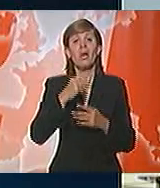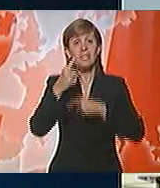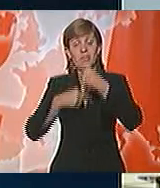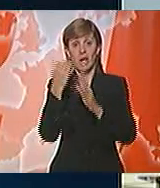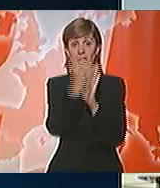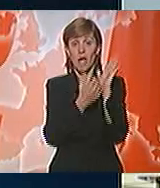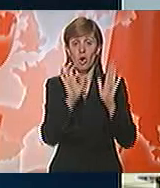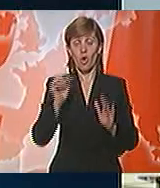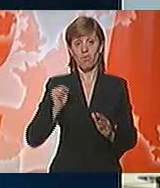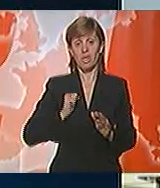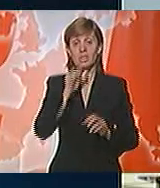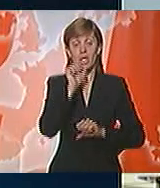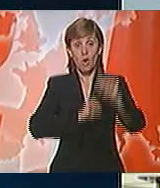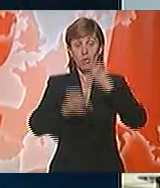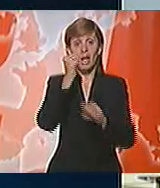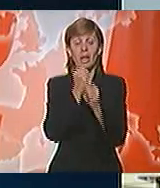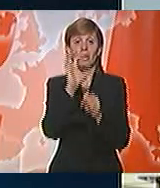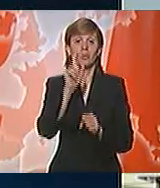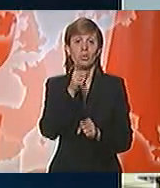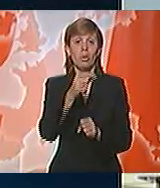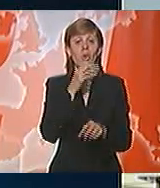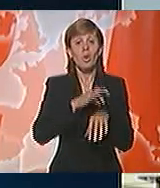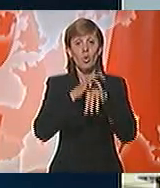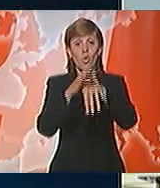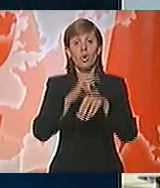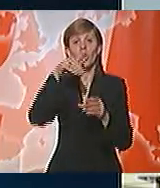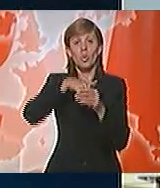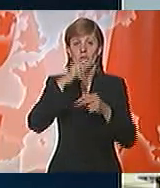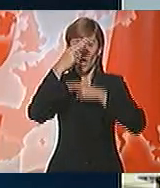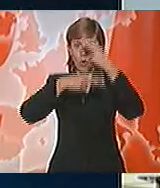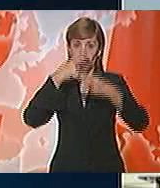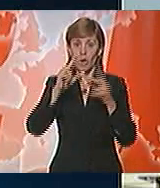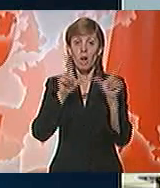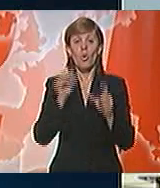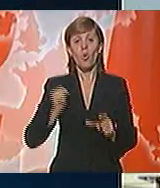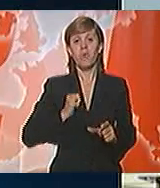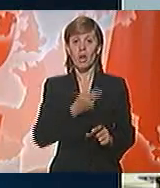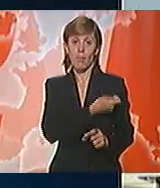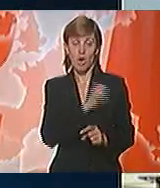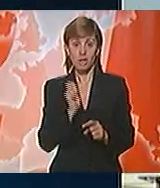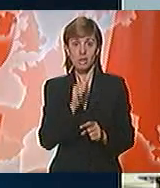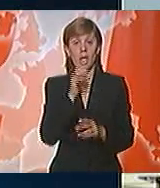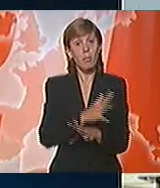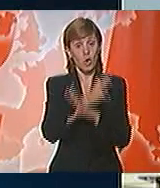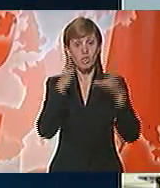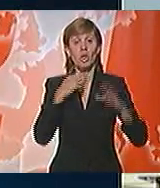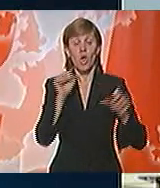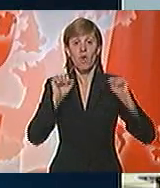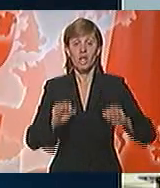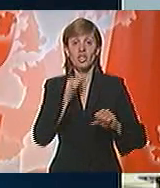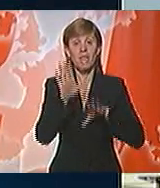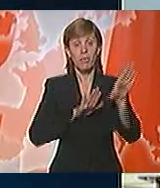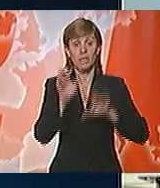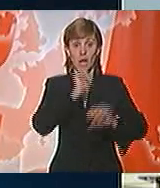zakona o vojci i odbrani, radi se o tome da se uvodi unutrašnje kontrola u vojnu policiju, proširuju se oblašćenja